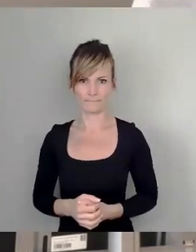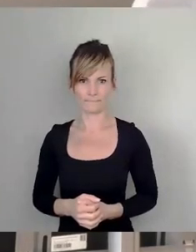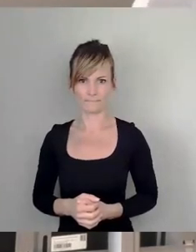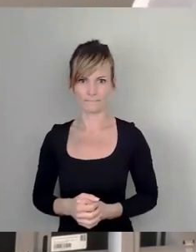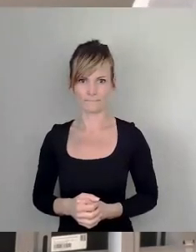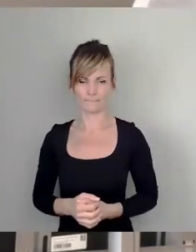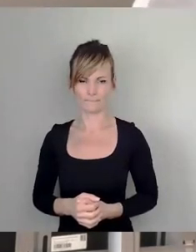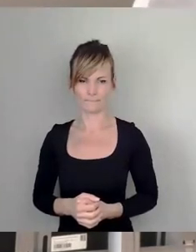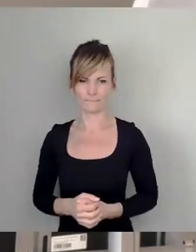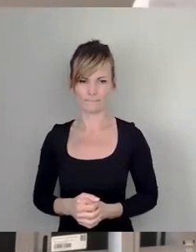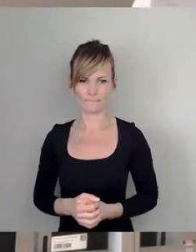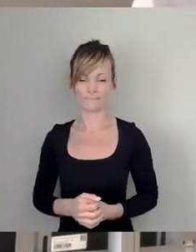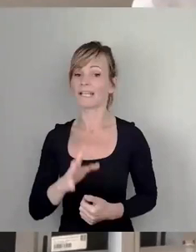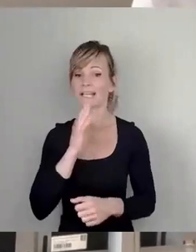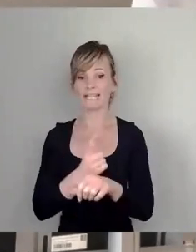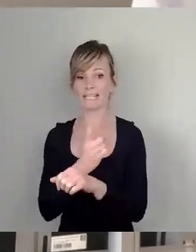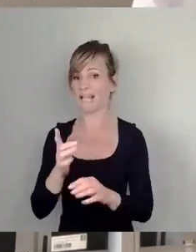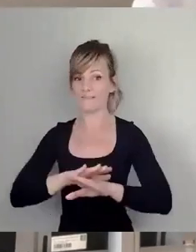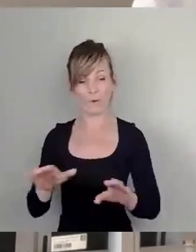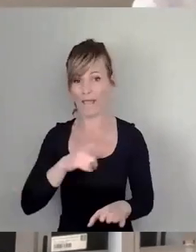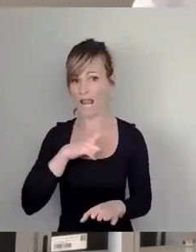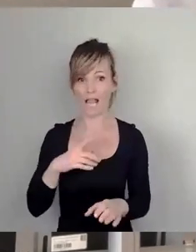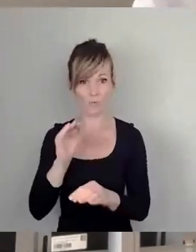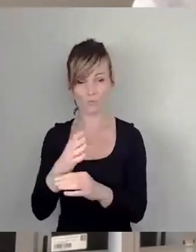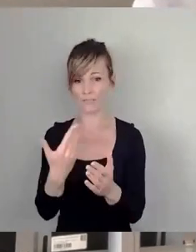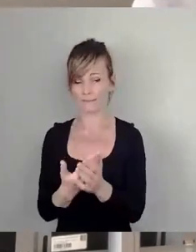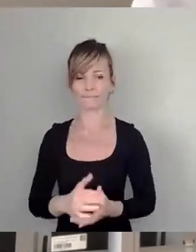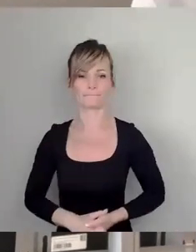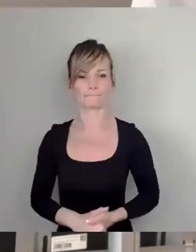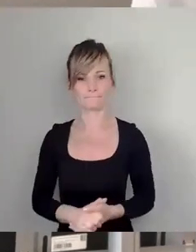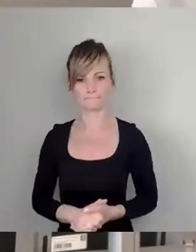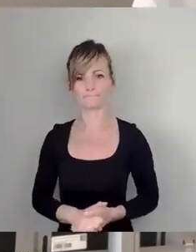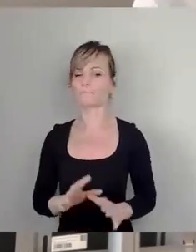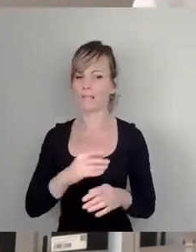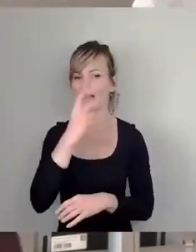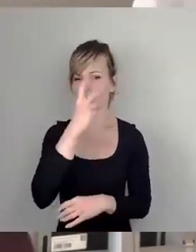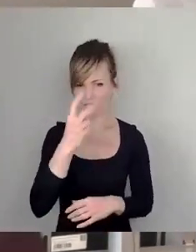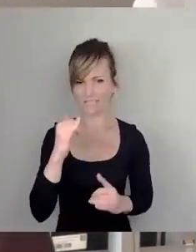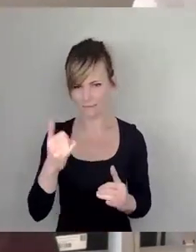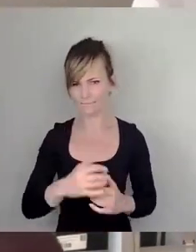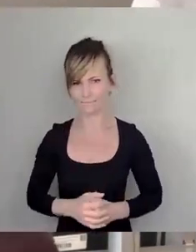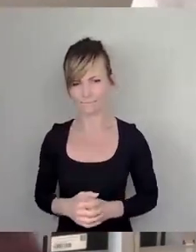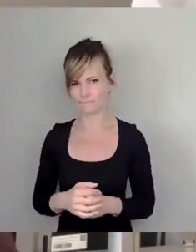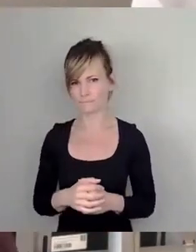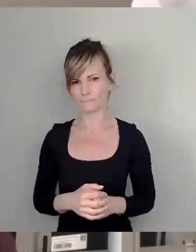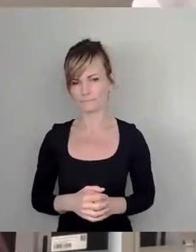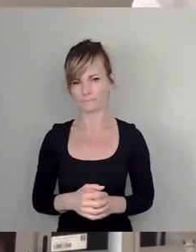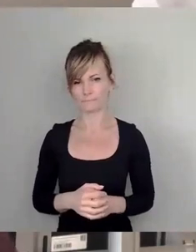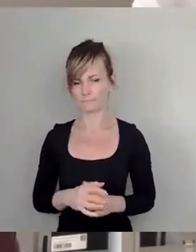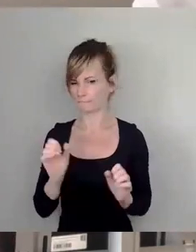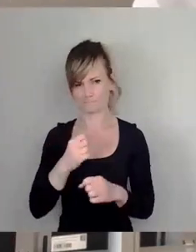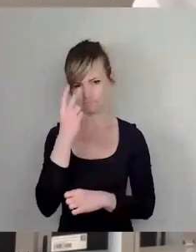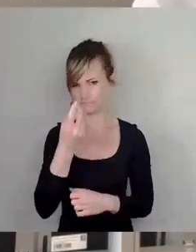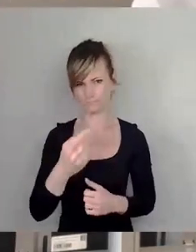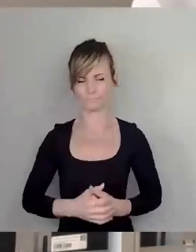Die Redezeit ist schon lange trübe. Wir haben es verstanden. Alles, wir hier haben, ist es mit dem, die wollen, dass es uns egal ist,